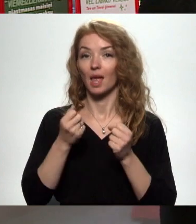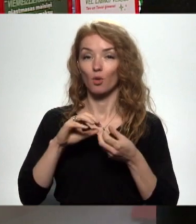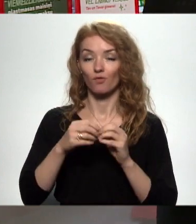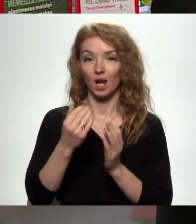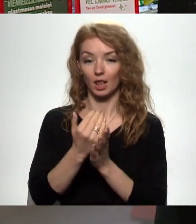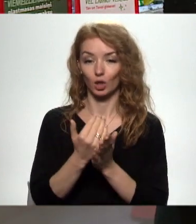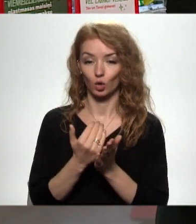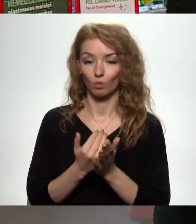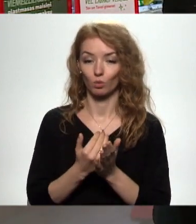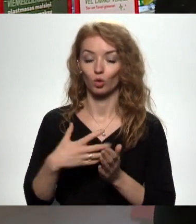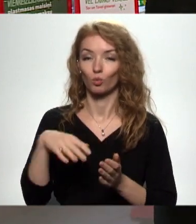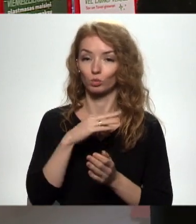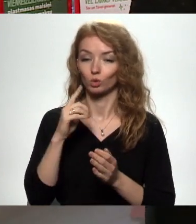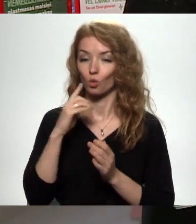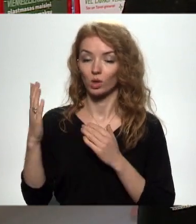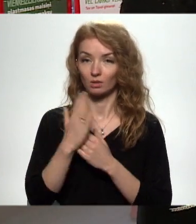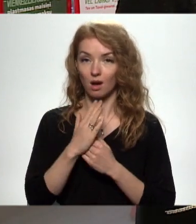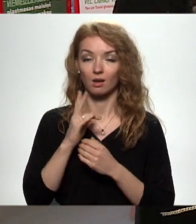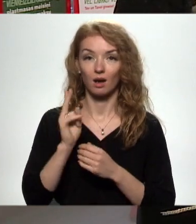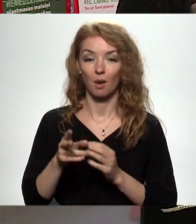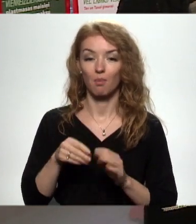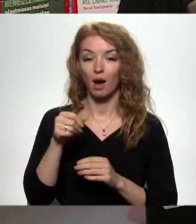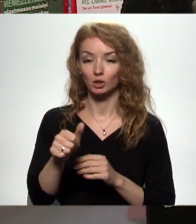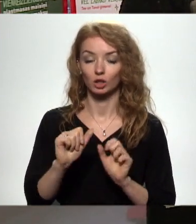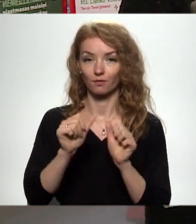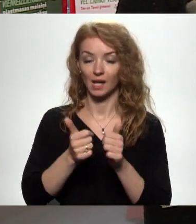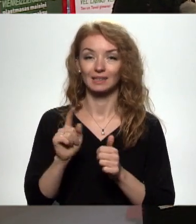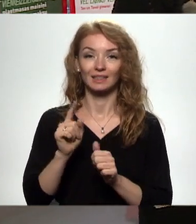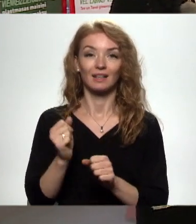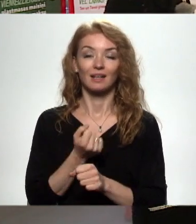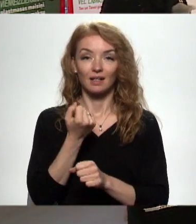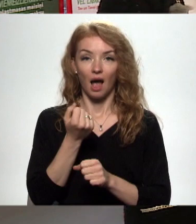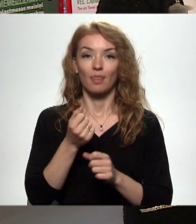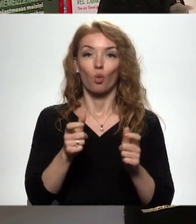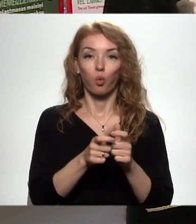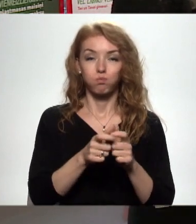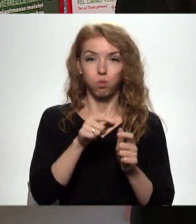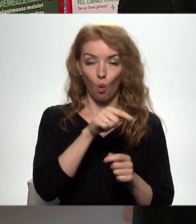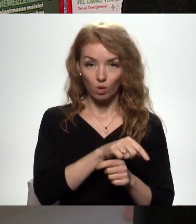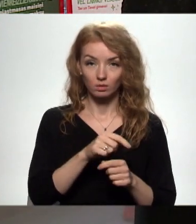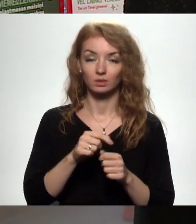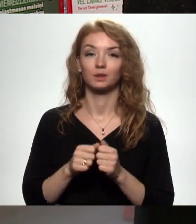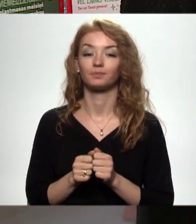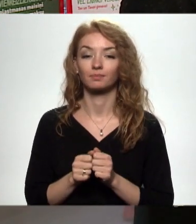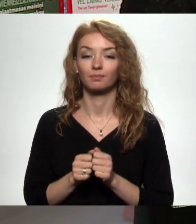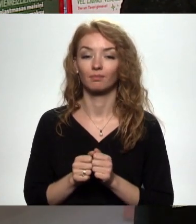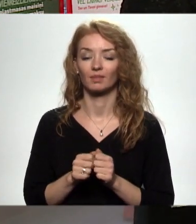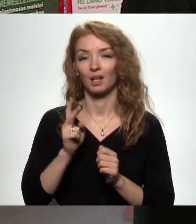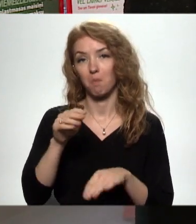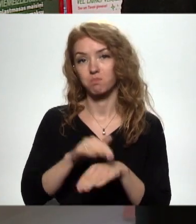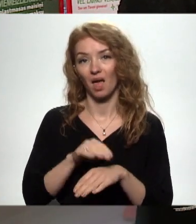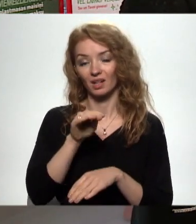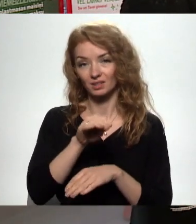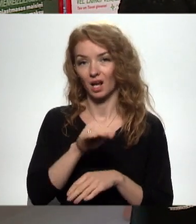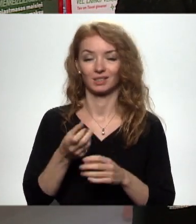likumdošanu, mums nosaka, ka maksāšanas līdzeklis ir gan depozīta kupons, respektīvi, kā bankas